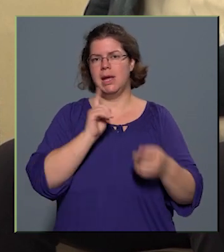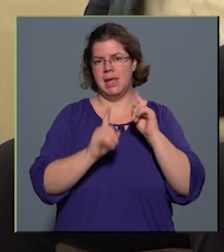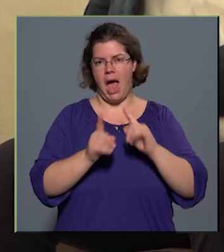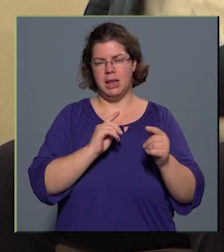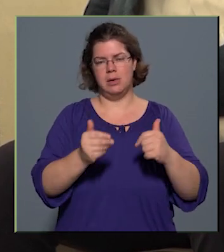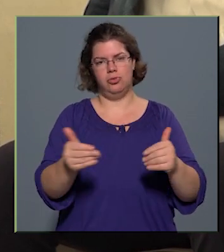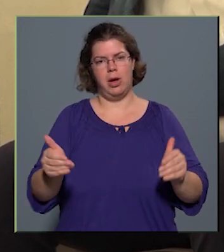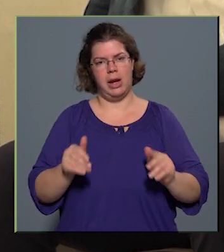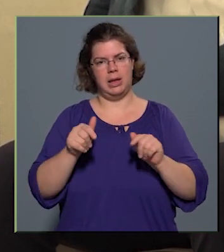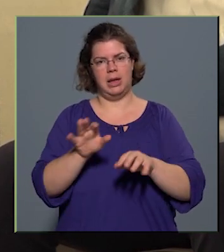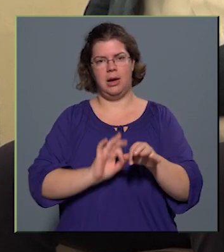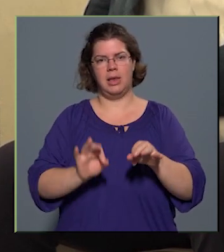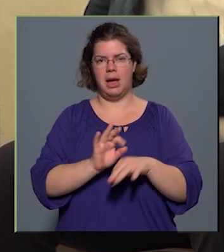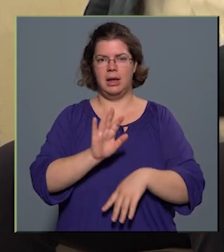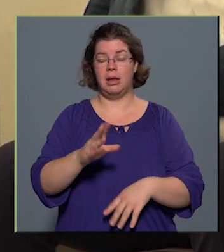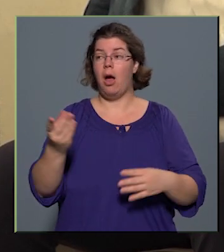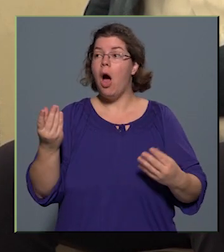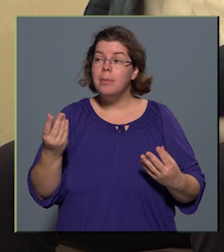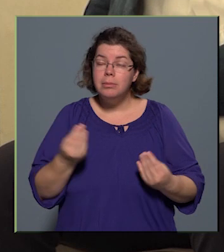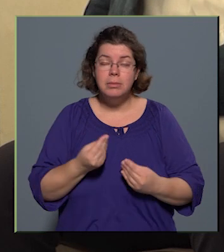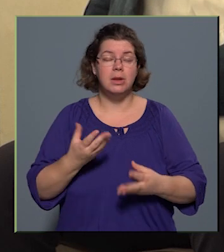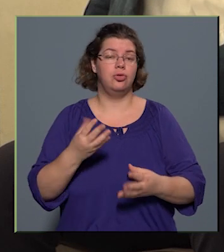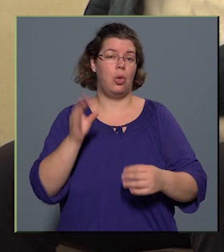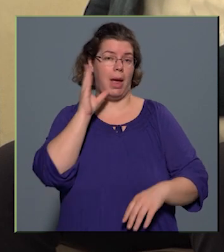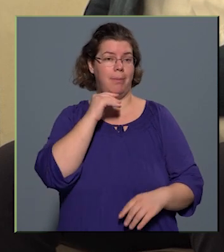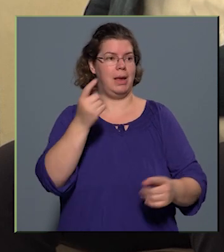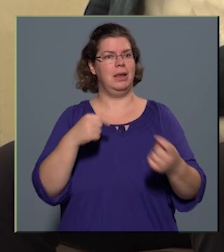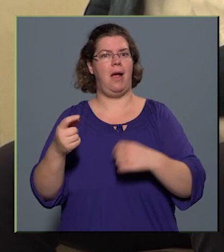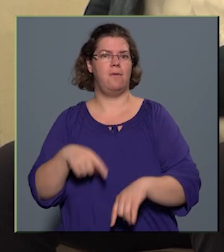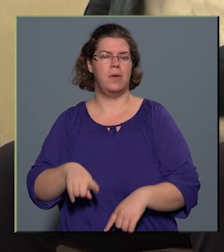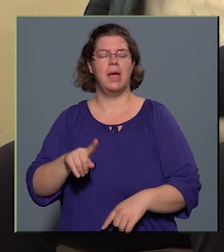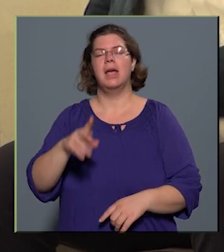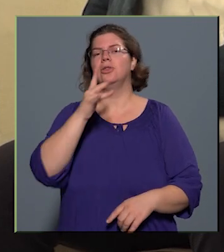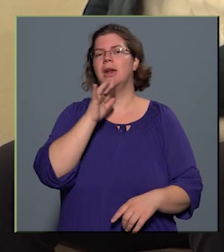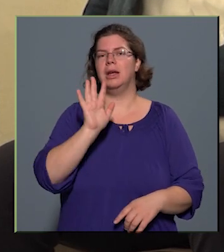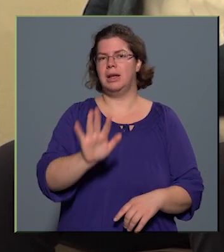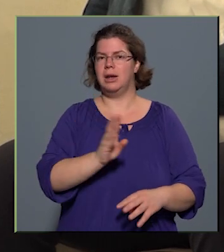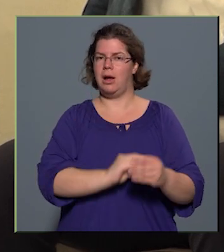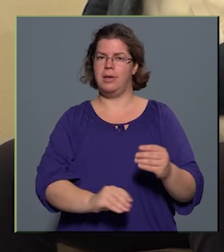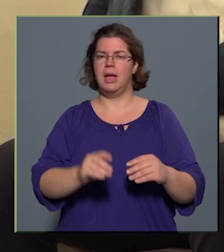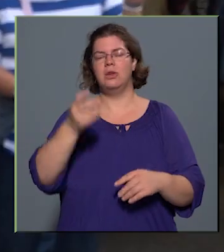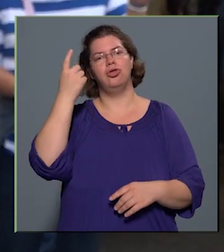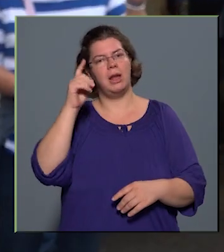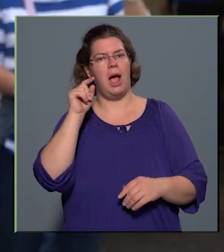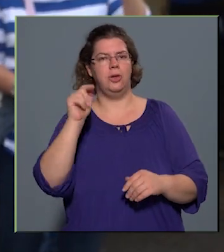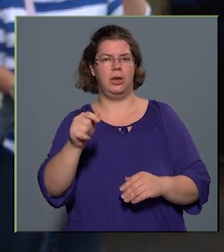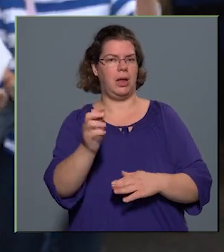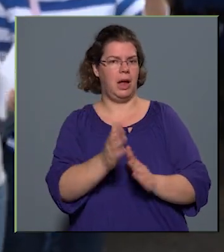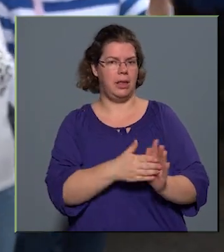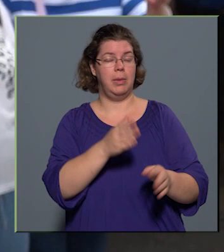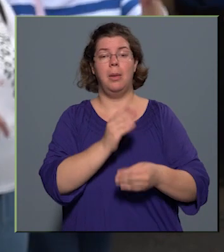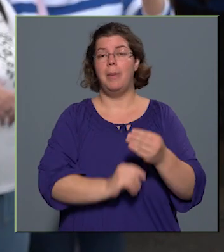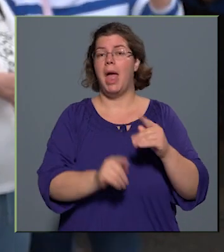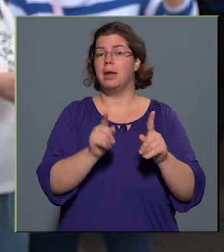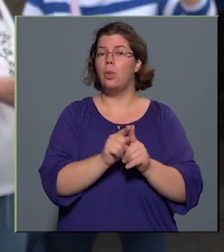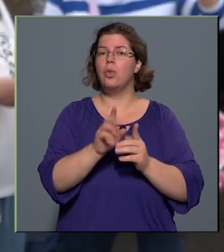keret ennek az egésznek, ami rengeteg embert önmagában ide vonz, és valójában a Richternek azért zseniális ez a kezdeményezése, mert